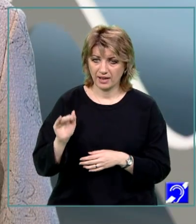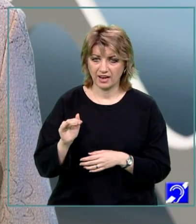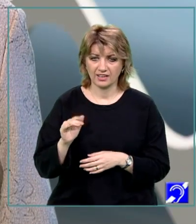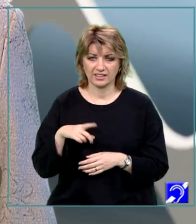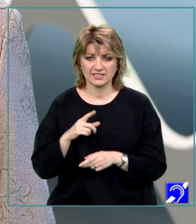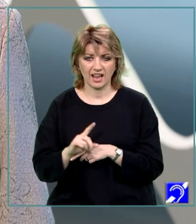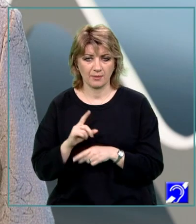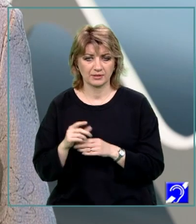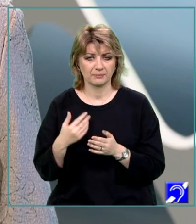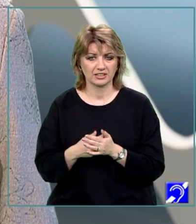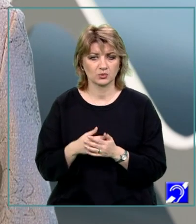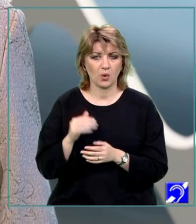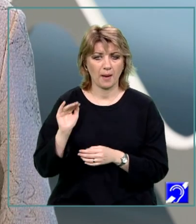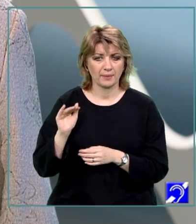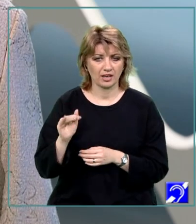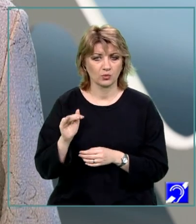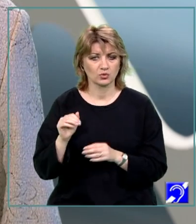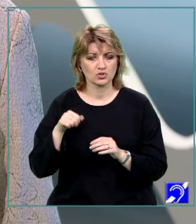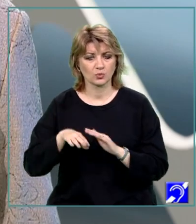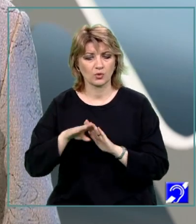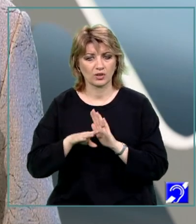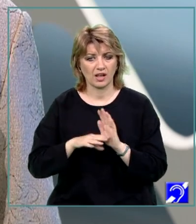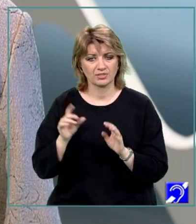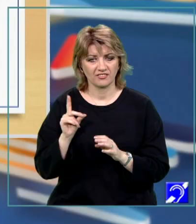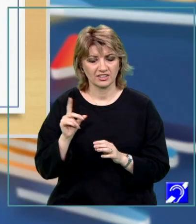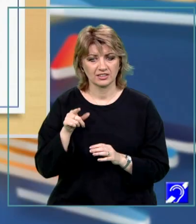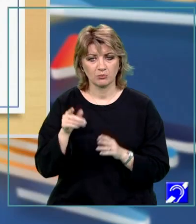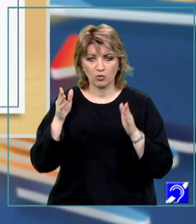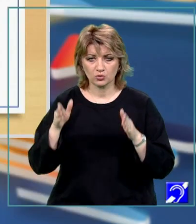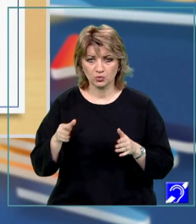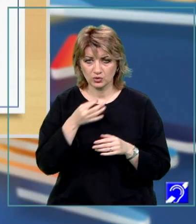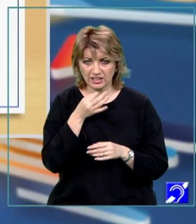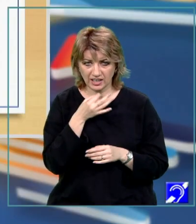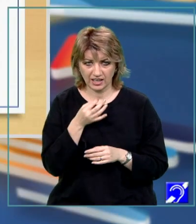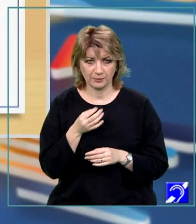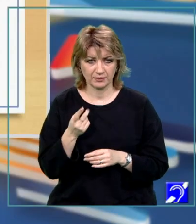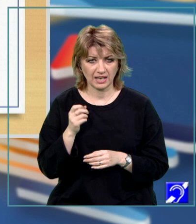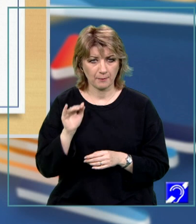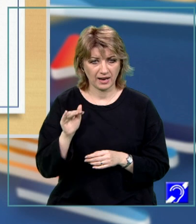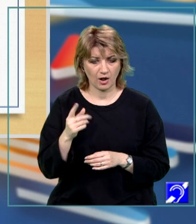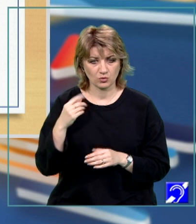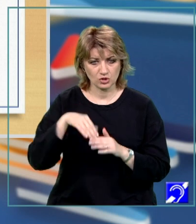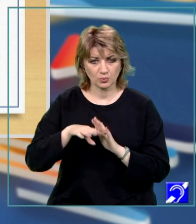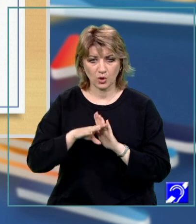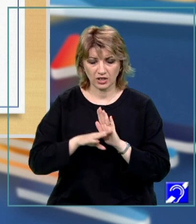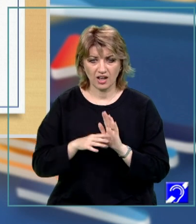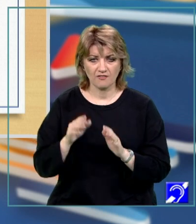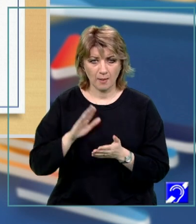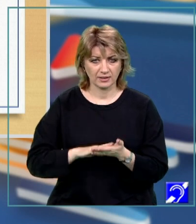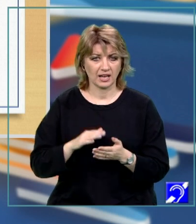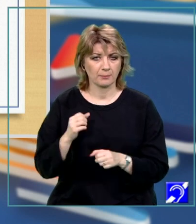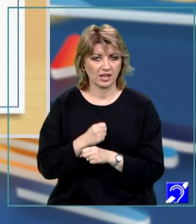elemente pentru apelul subprogramelor definite în modulul declarativ. Prin apelarea unui subprogram, acesta va aplica